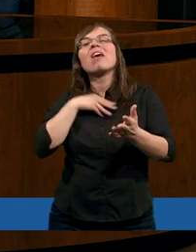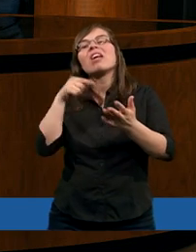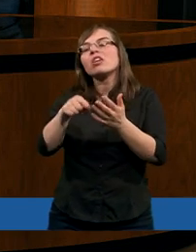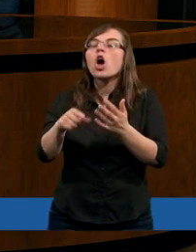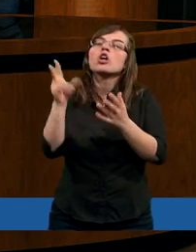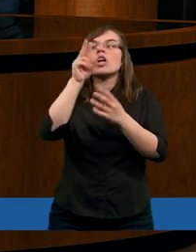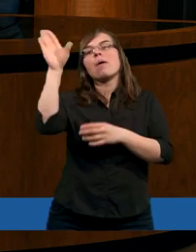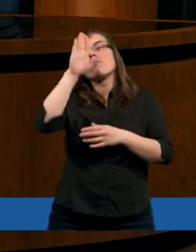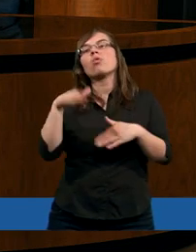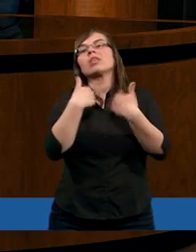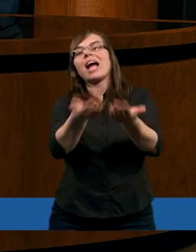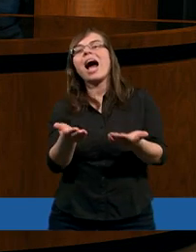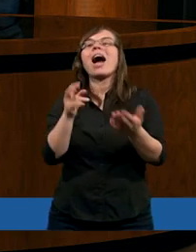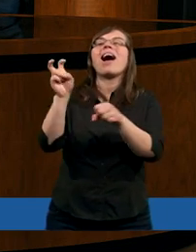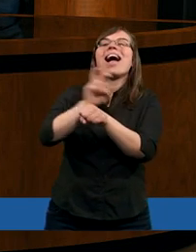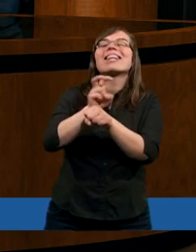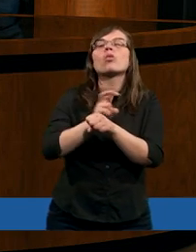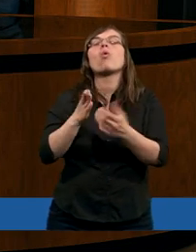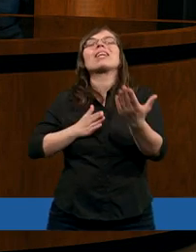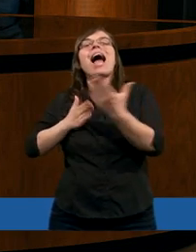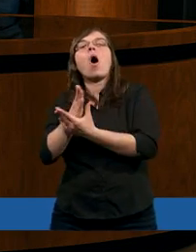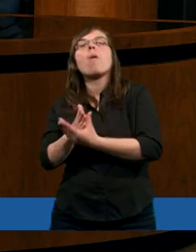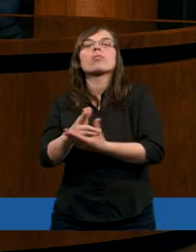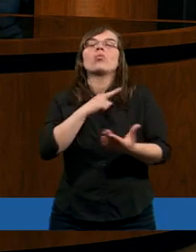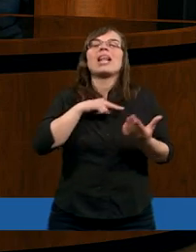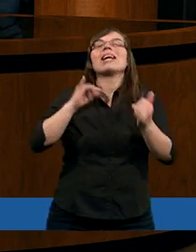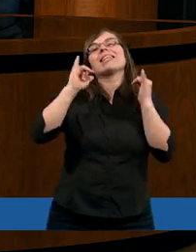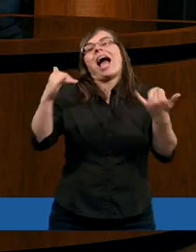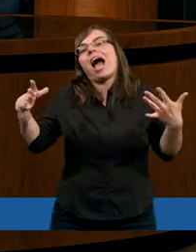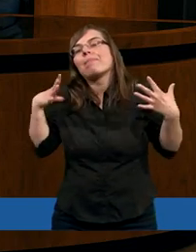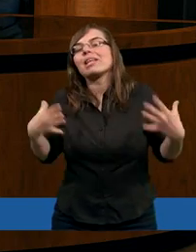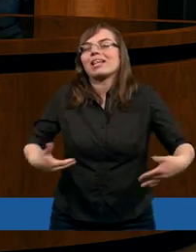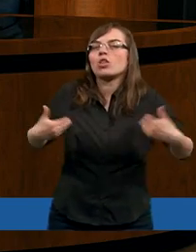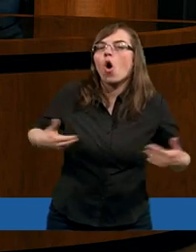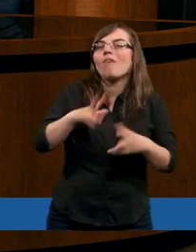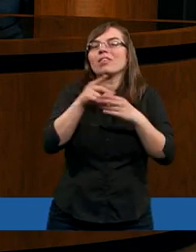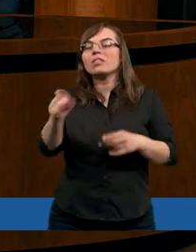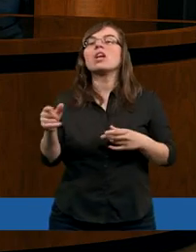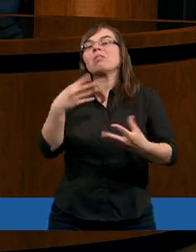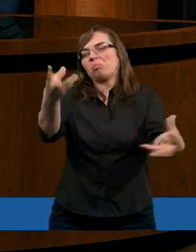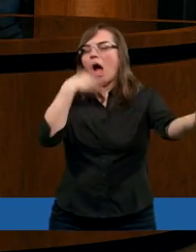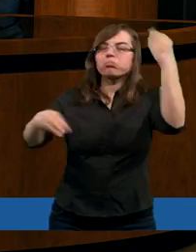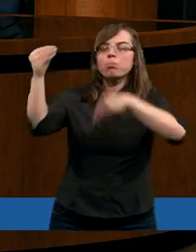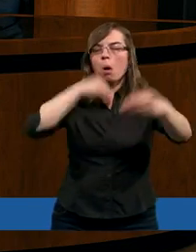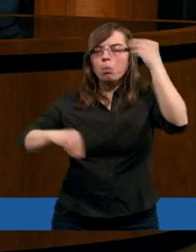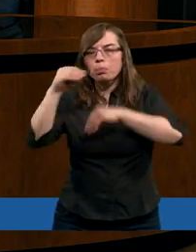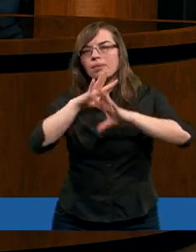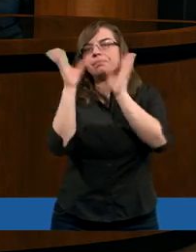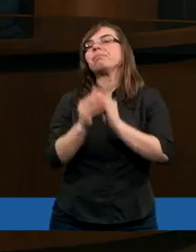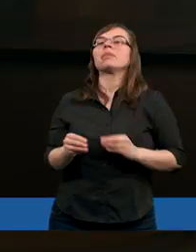tego, że Bóg dał nam instrukcję obsługi naszej, aby być zdrowymi. A więc jadła wszystko,